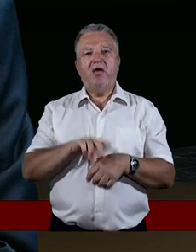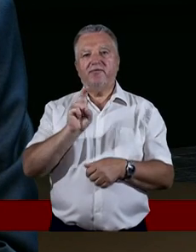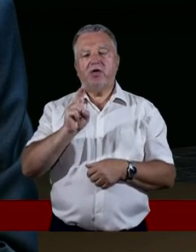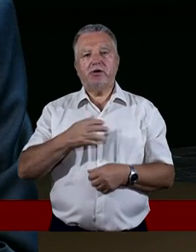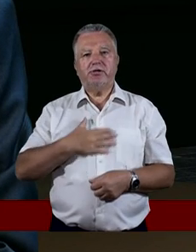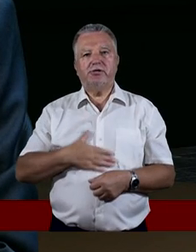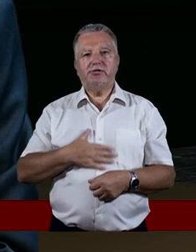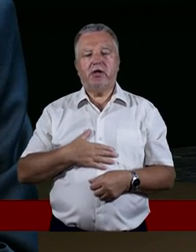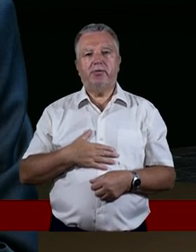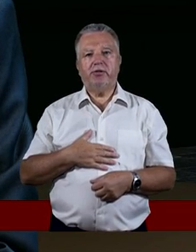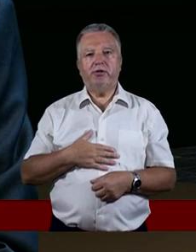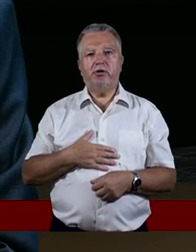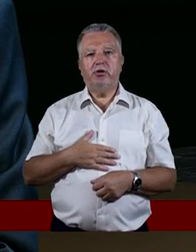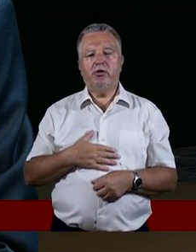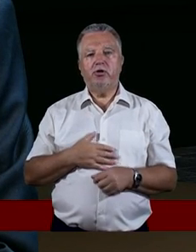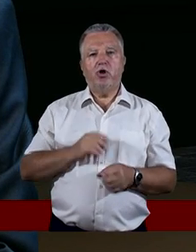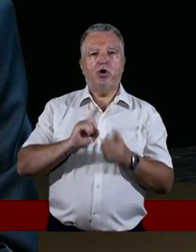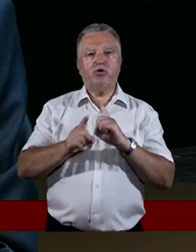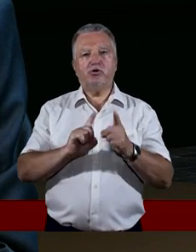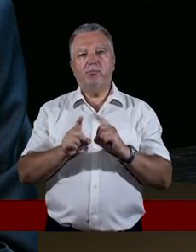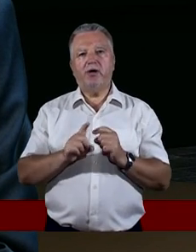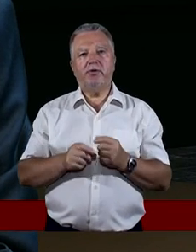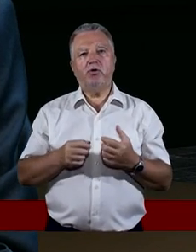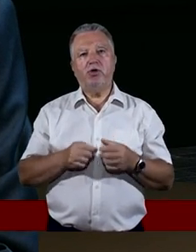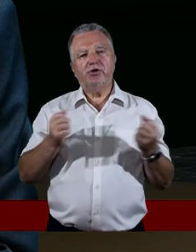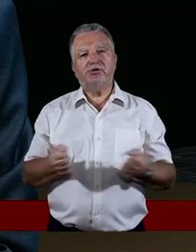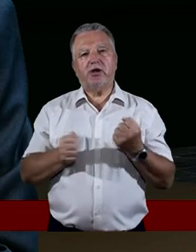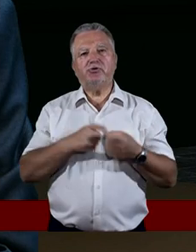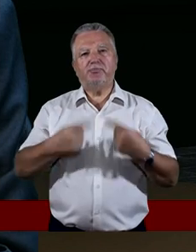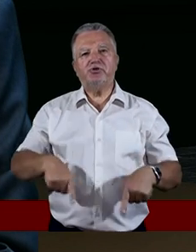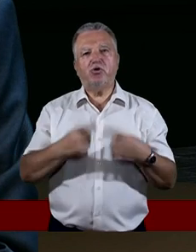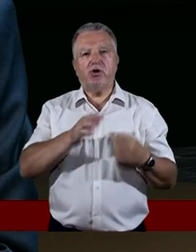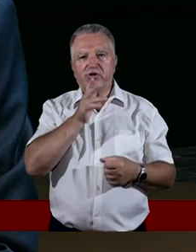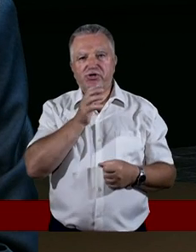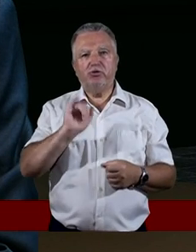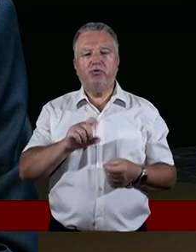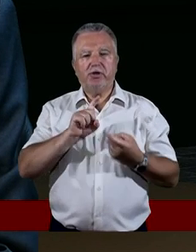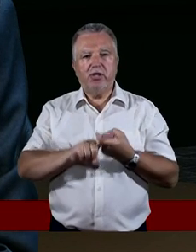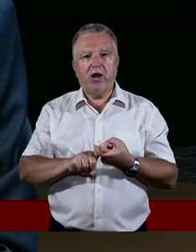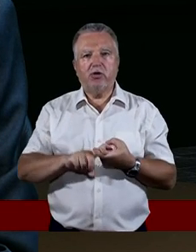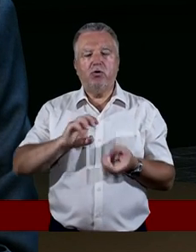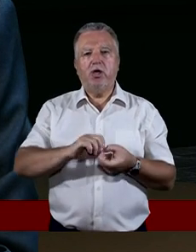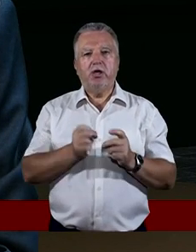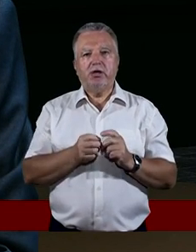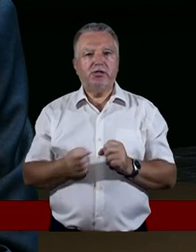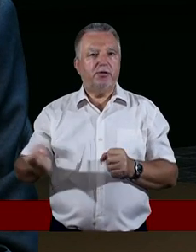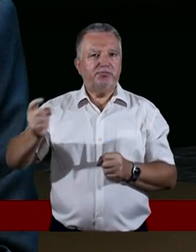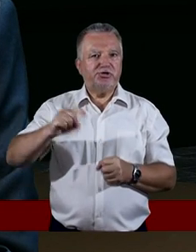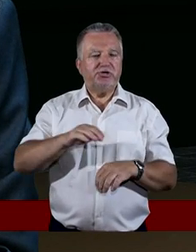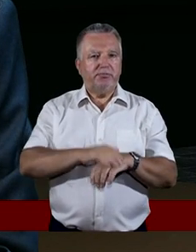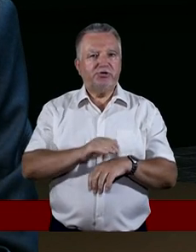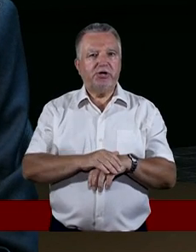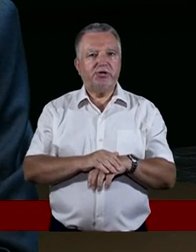sabbat rozprawiał w synagodze i starał się przekonać zarówno Żydów, jak i Greków. Kiedy jednak Sylas i Tymoteusz przyszli z